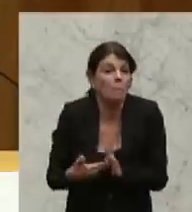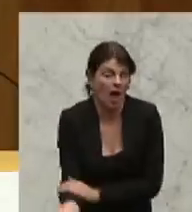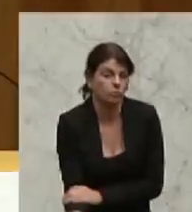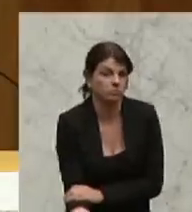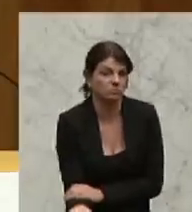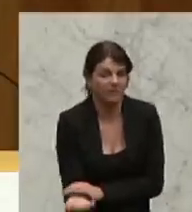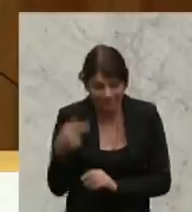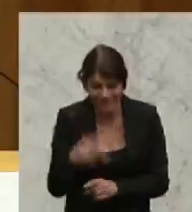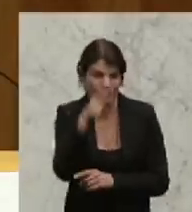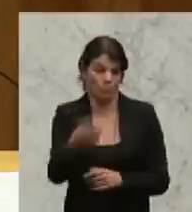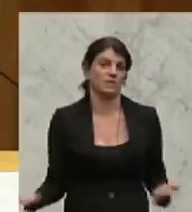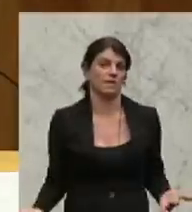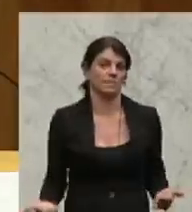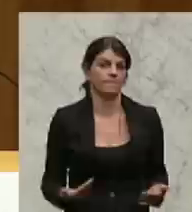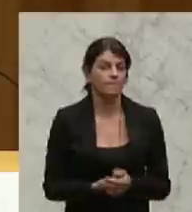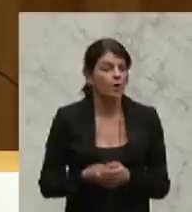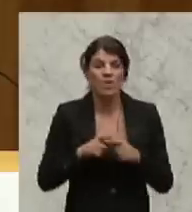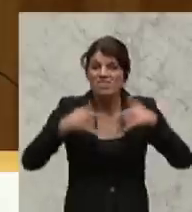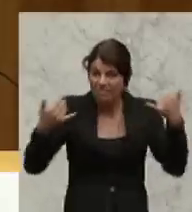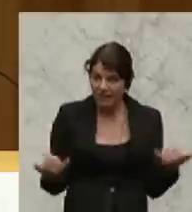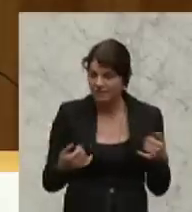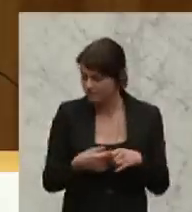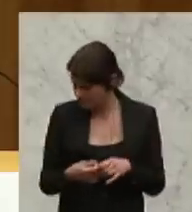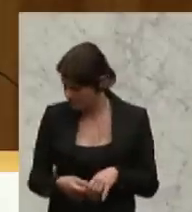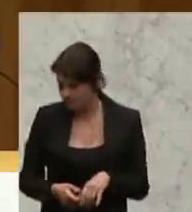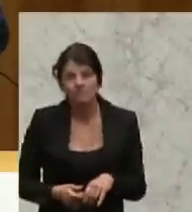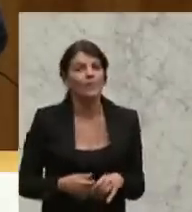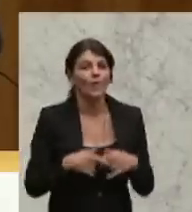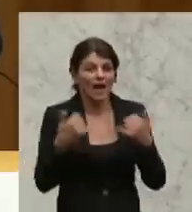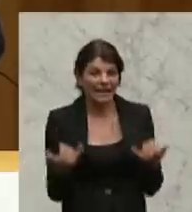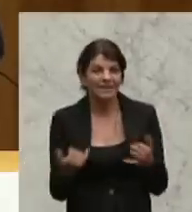jetzt ging es darum,